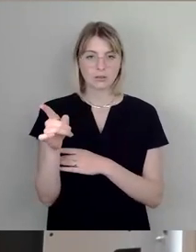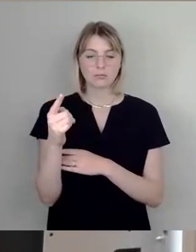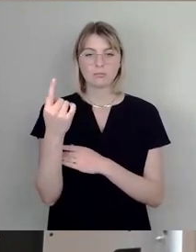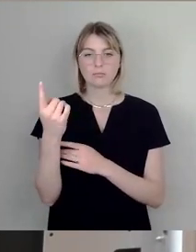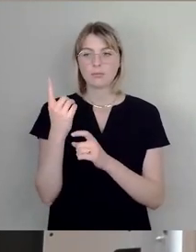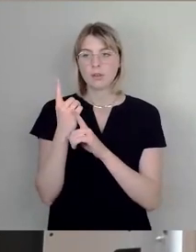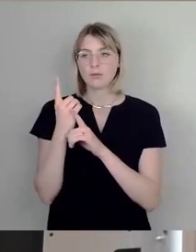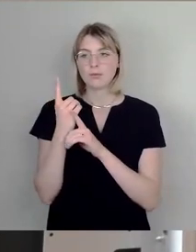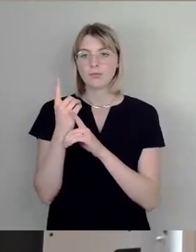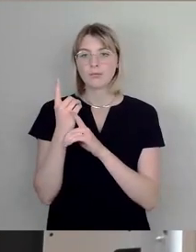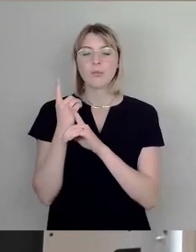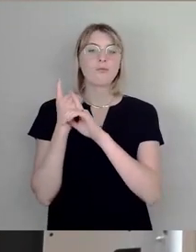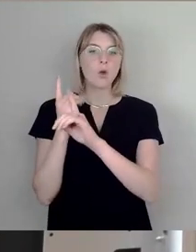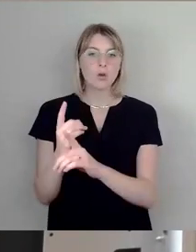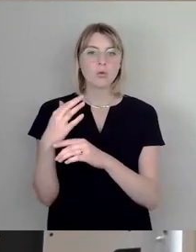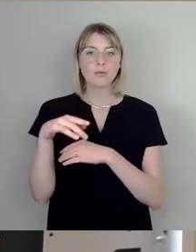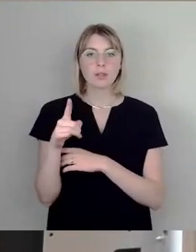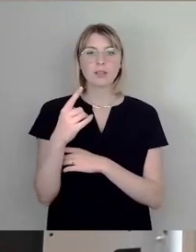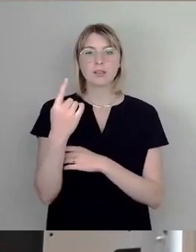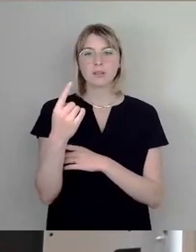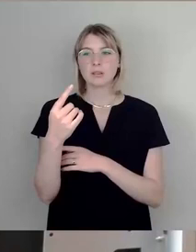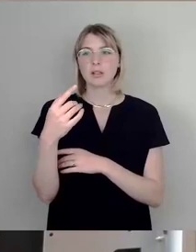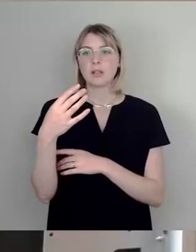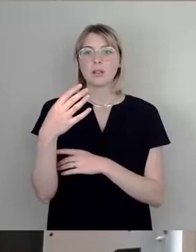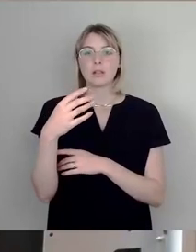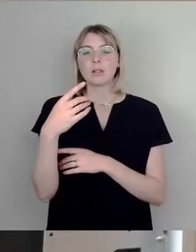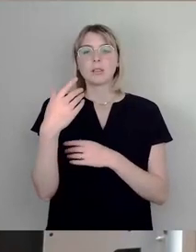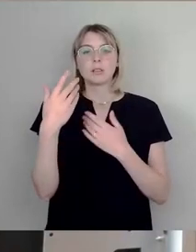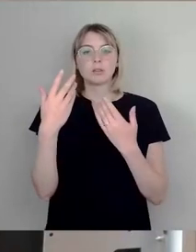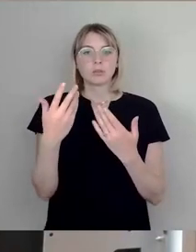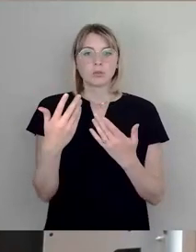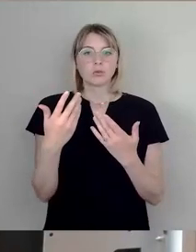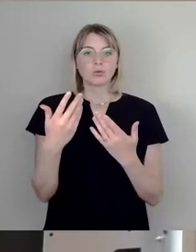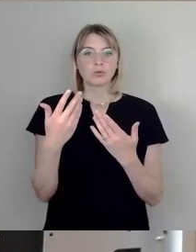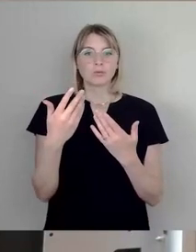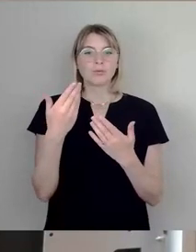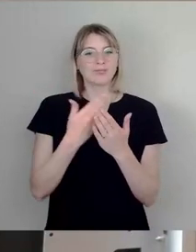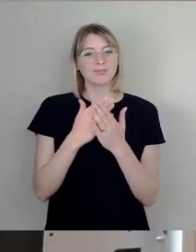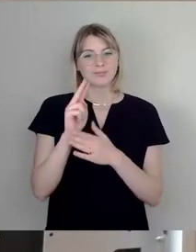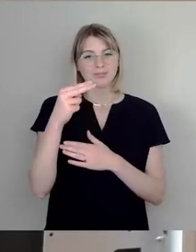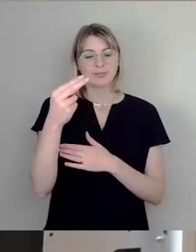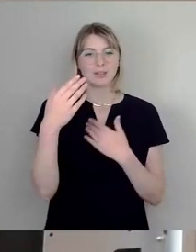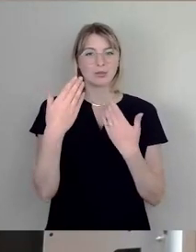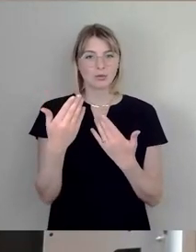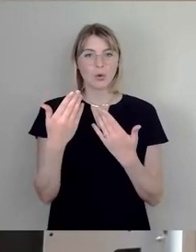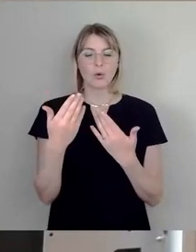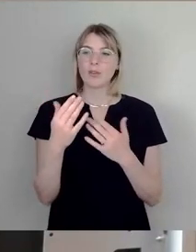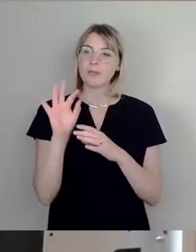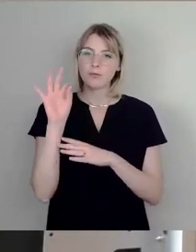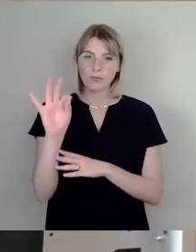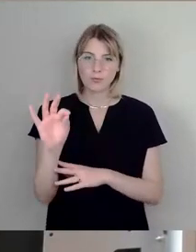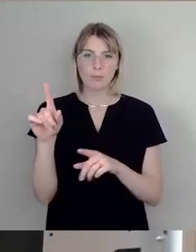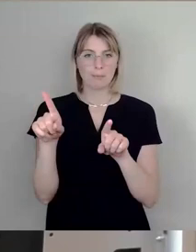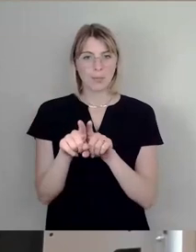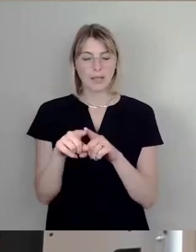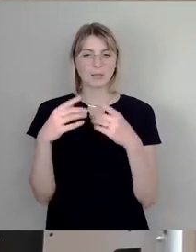Titel des entarteten Künstlers ist, glaube ich, die einzige verdiente und ehrenhafte Auszeichnung, die man im Nationalsozialismus in Deutschland